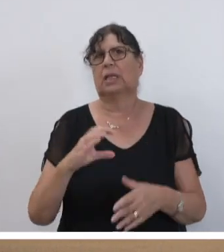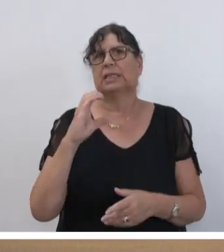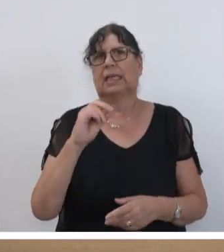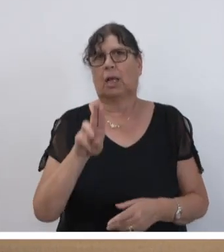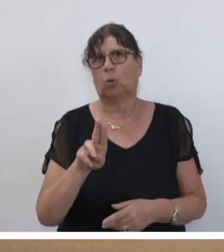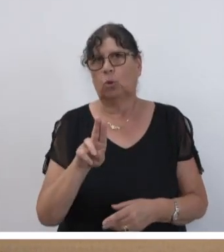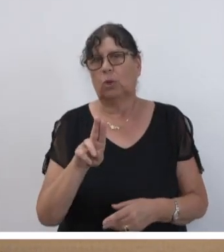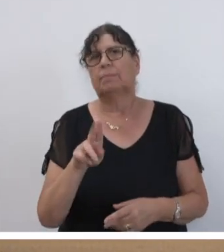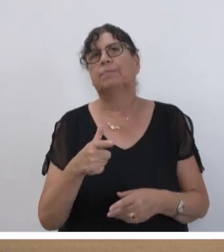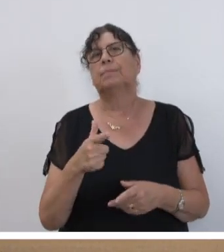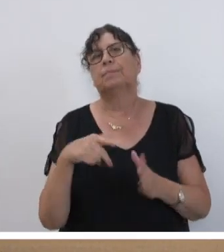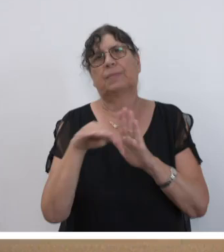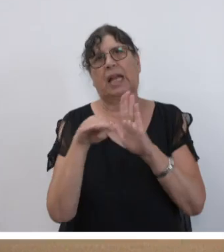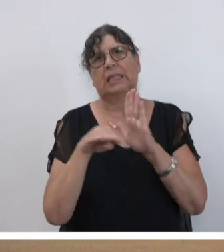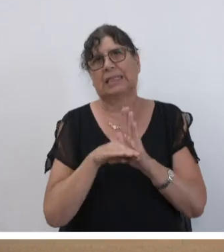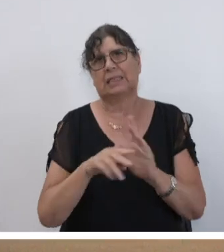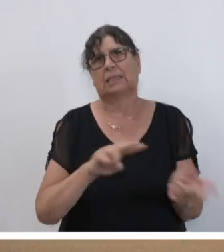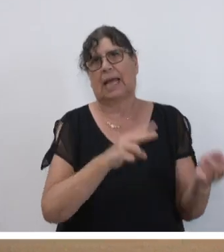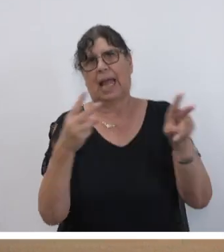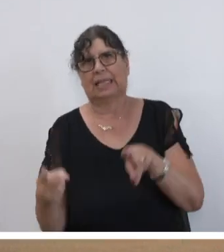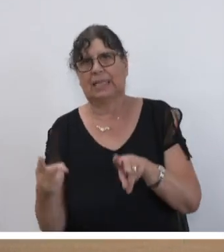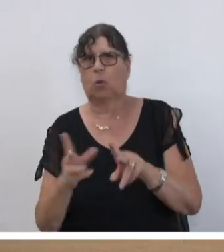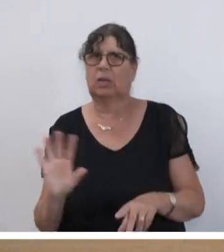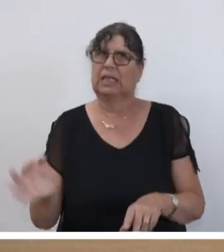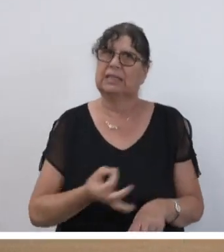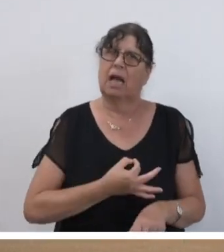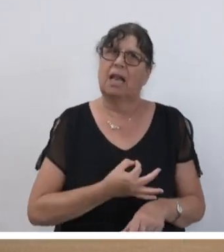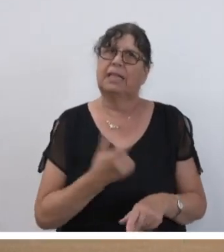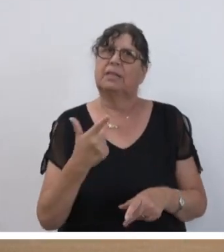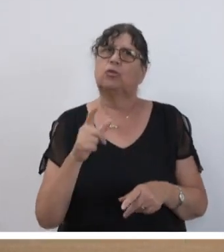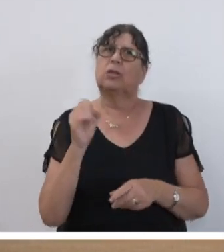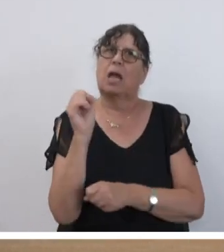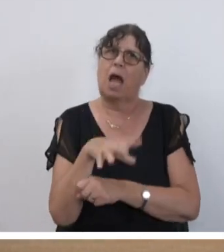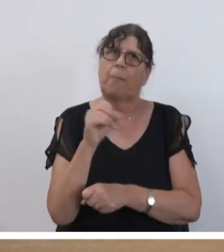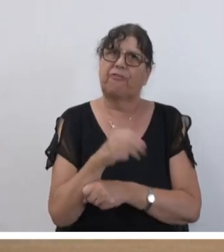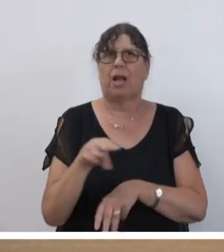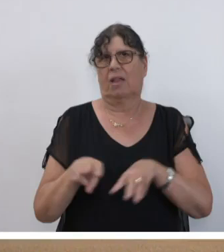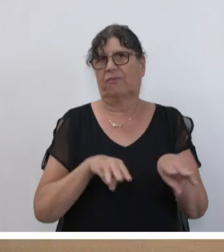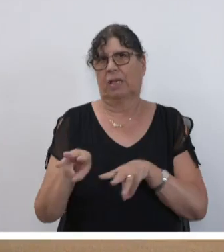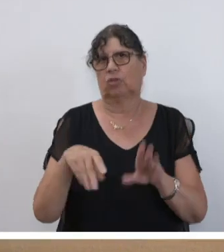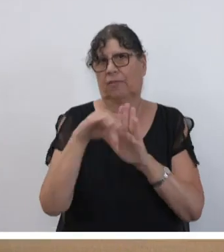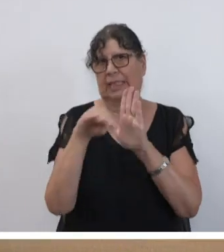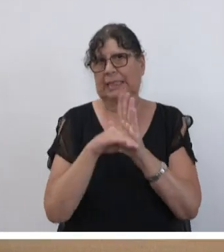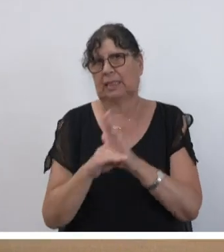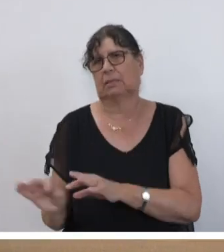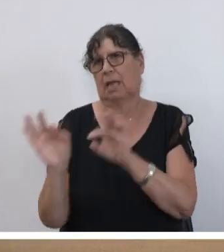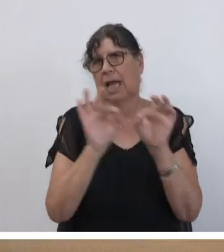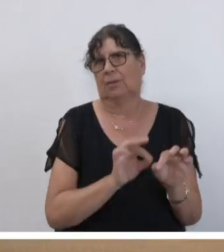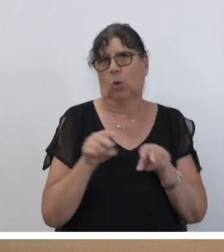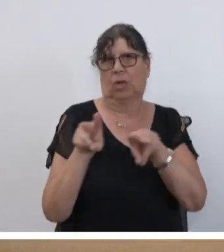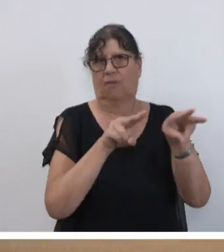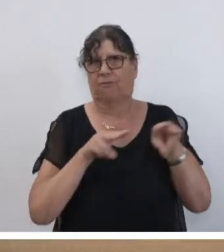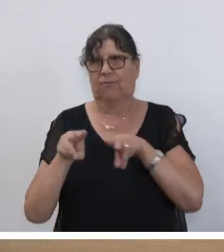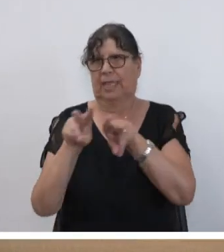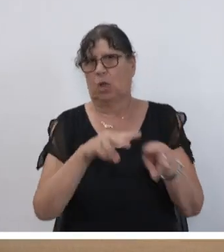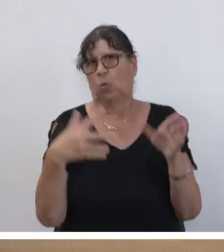-Landtagsfraktion eingebrachten Gesetzes zur Änderung des saarländischen Abfallwirtschaftsgesetzes Einführung einer Videoüberwachung an